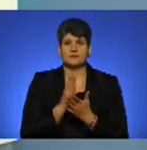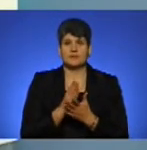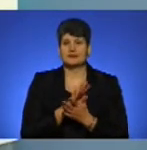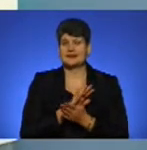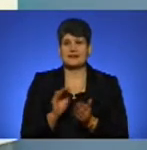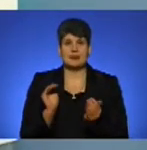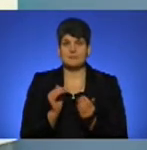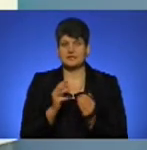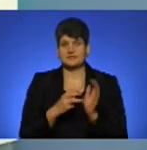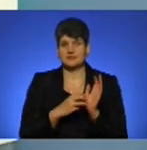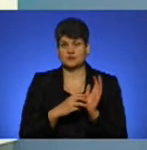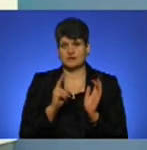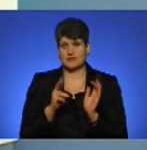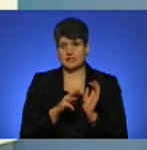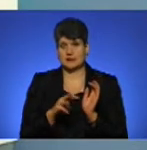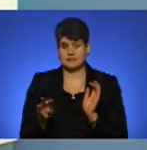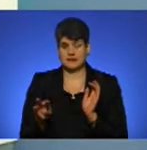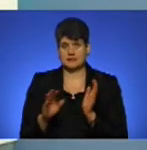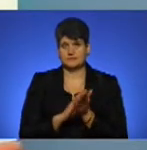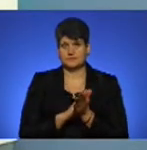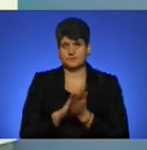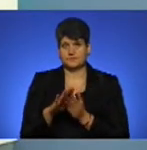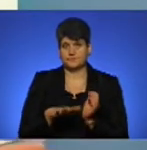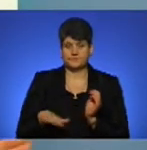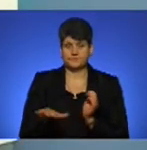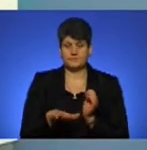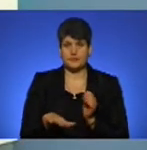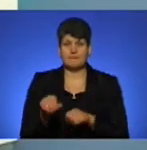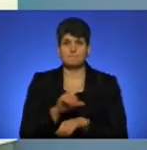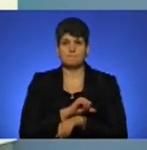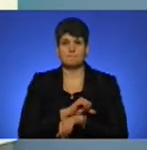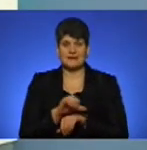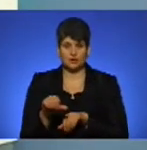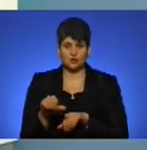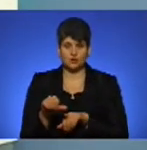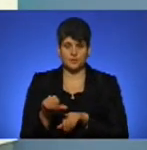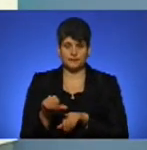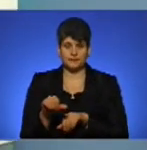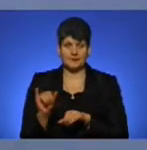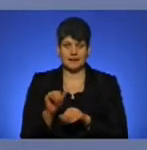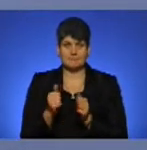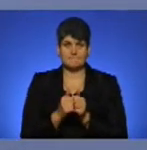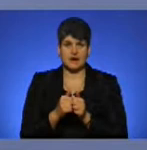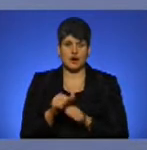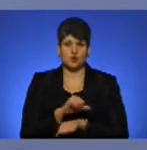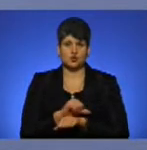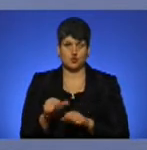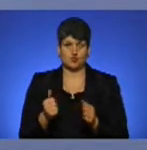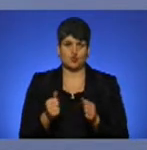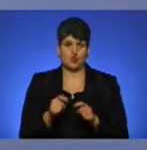800 квадратних метрів стерильної зони, зони митного і прикордонного контролю.